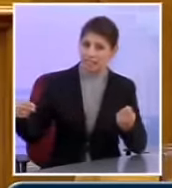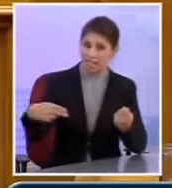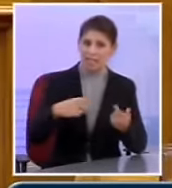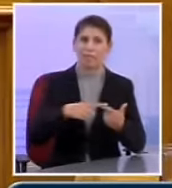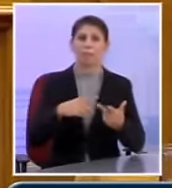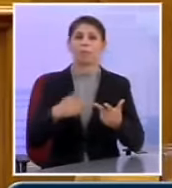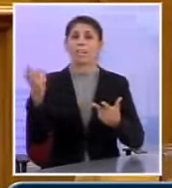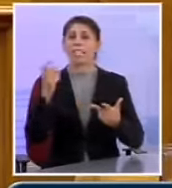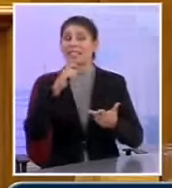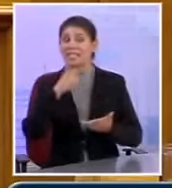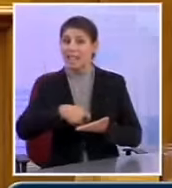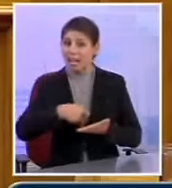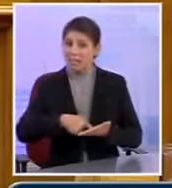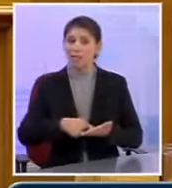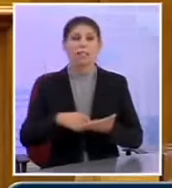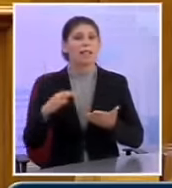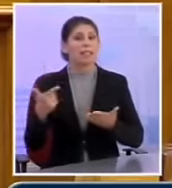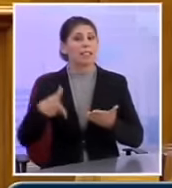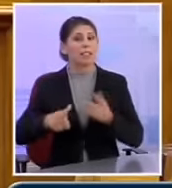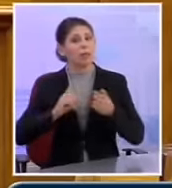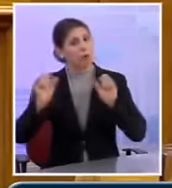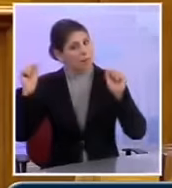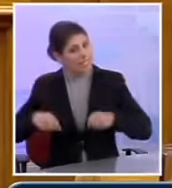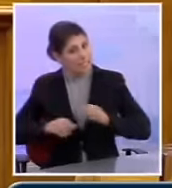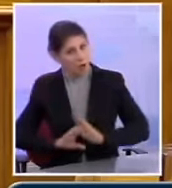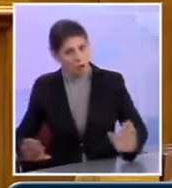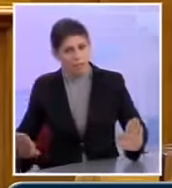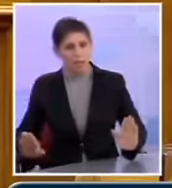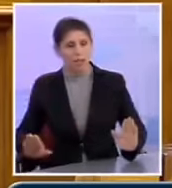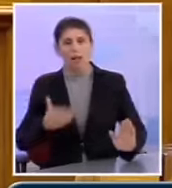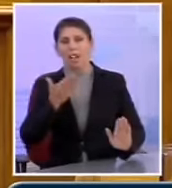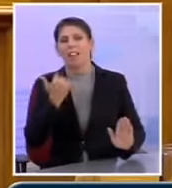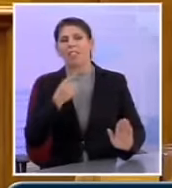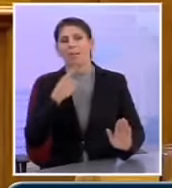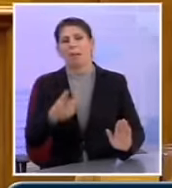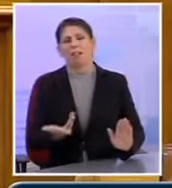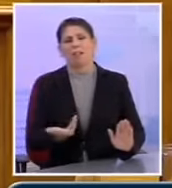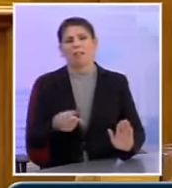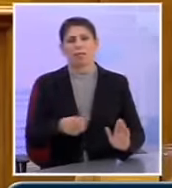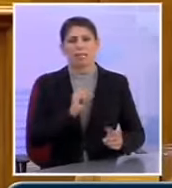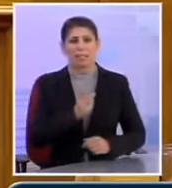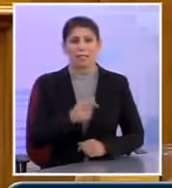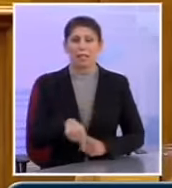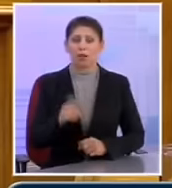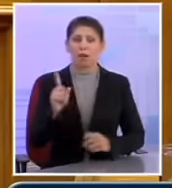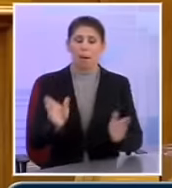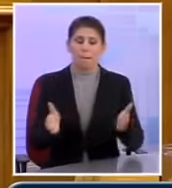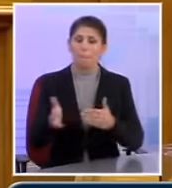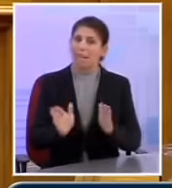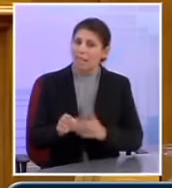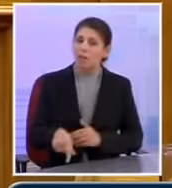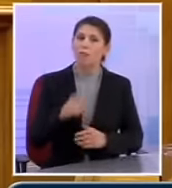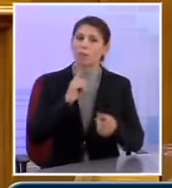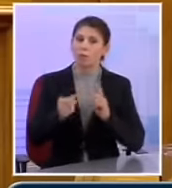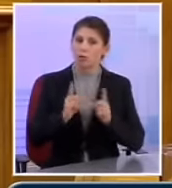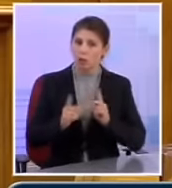για τις συντάξεις και ποια είναι αυτά που έχουμε συμφωνήσει. Άρα δεν υπάρχει αυτή η κριτική. Αυτό είναι ένα πακέτο από αυτά που